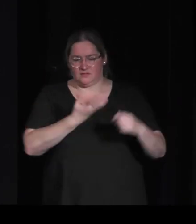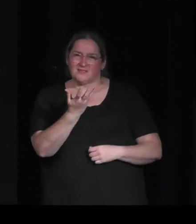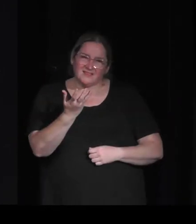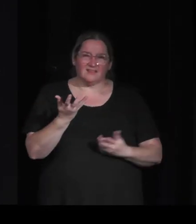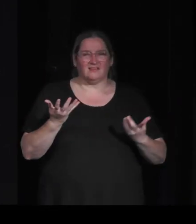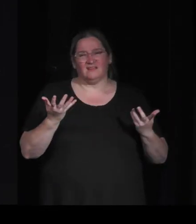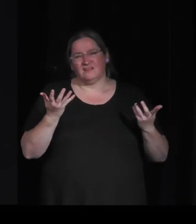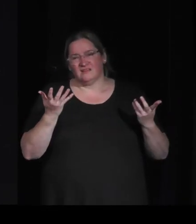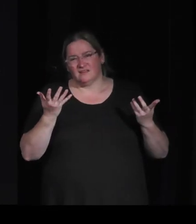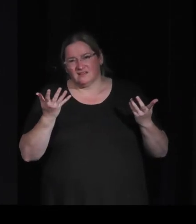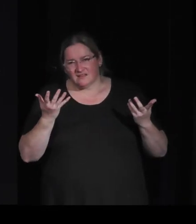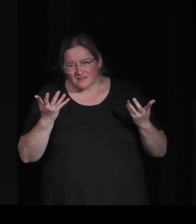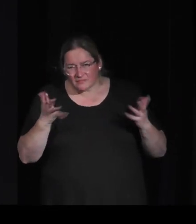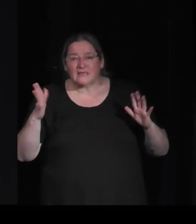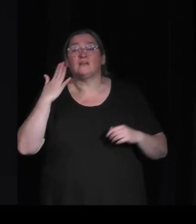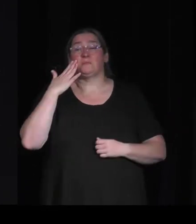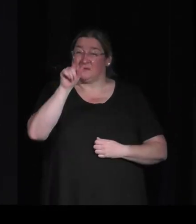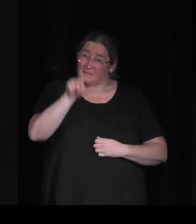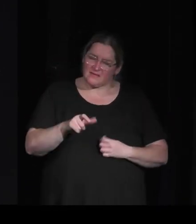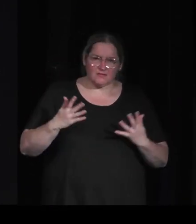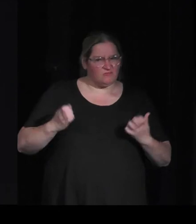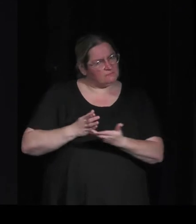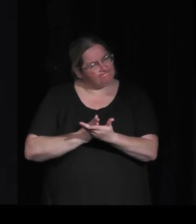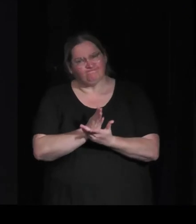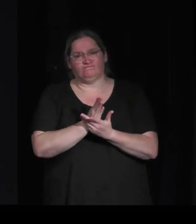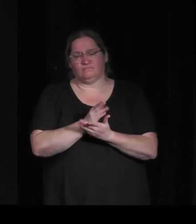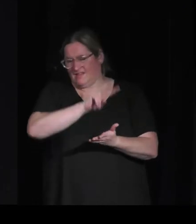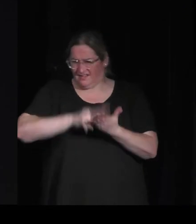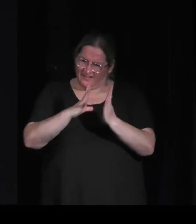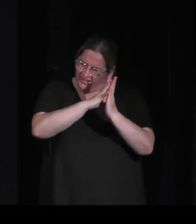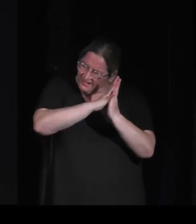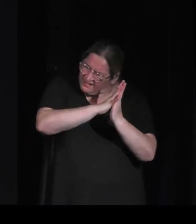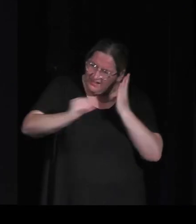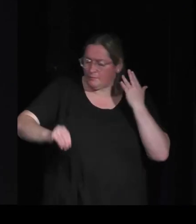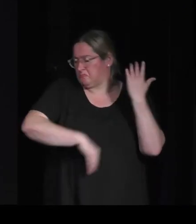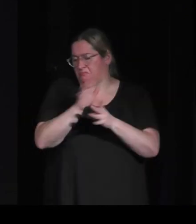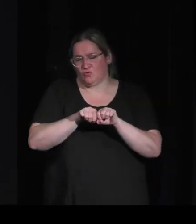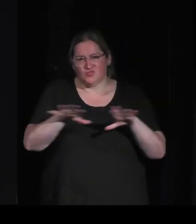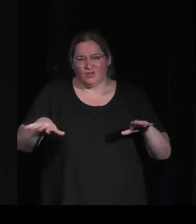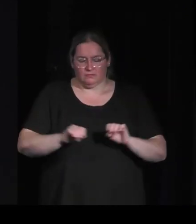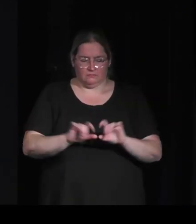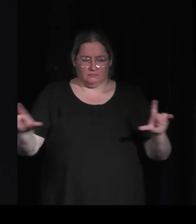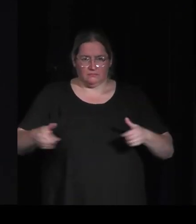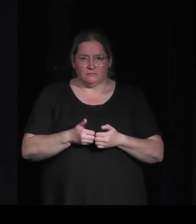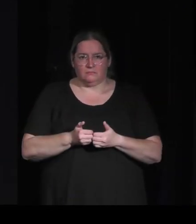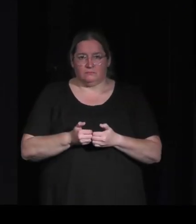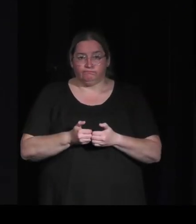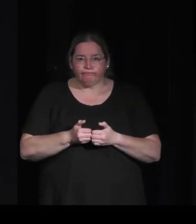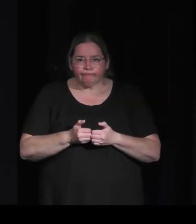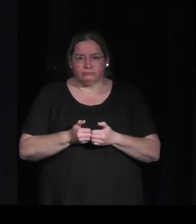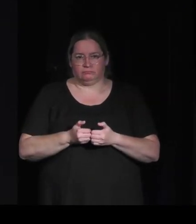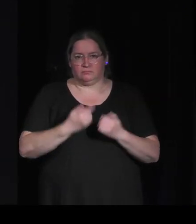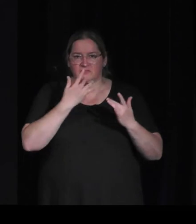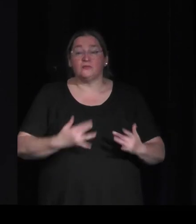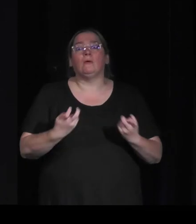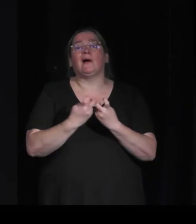effectivement prennent un risque en fait de décevoir toujours important en tout cas sur les virtual pets c